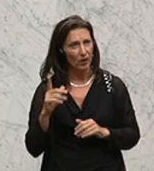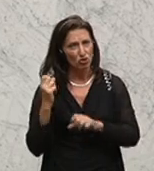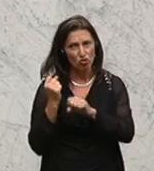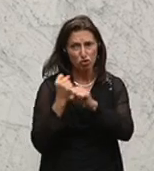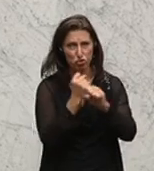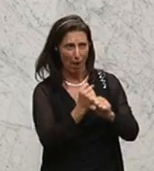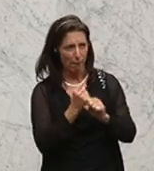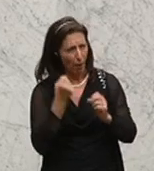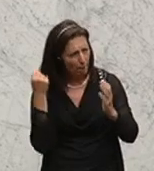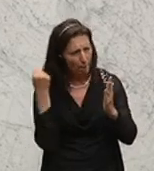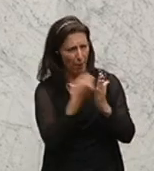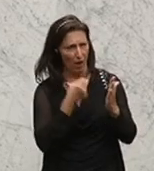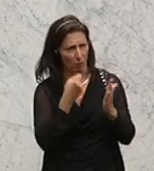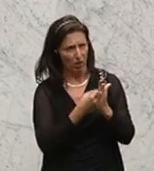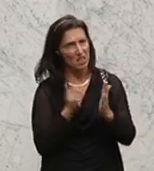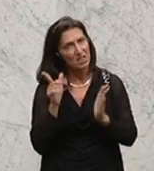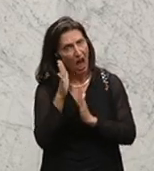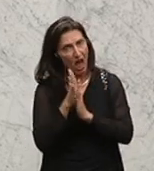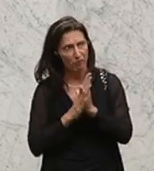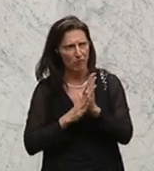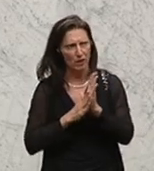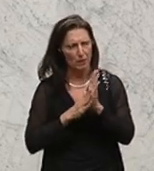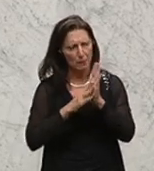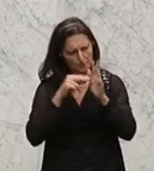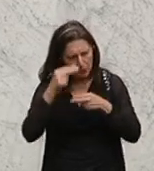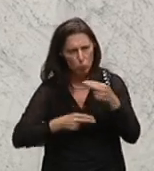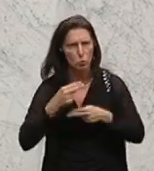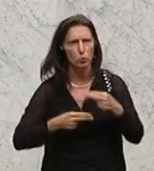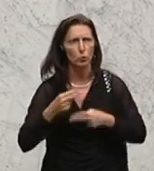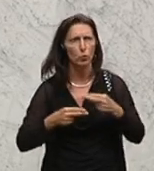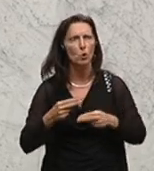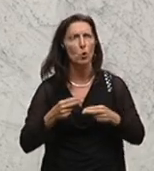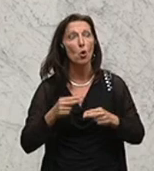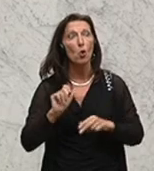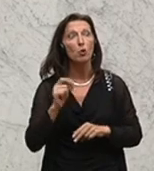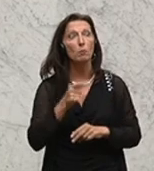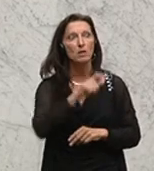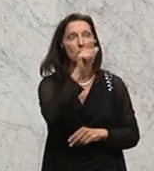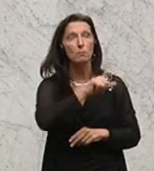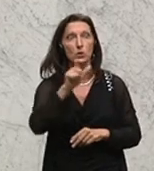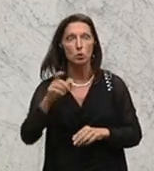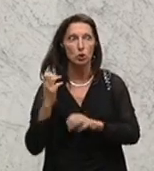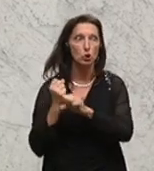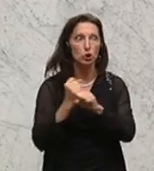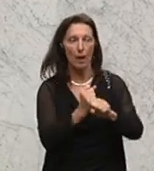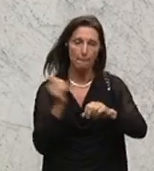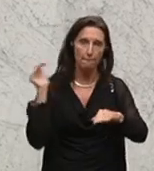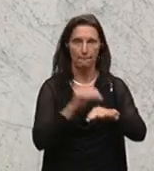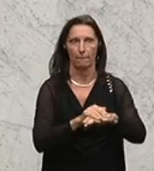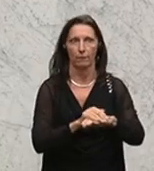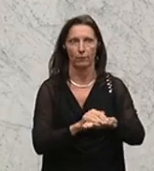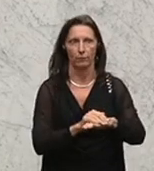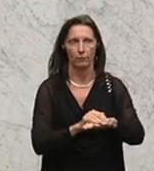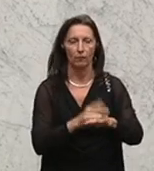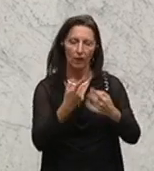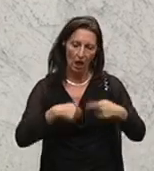Schlepper aufzunehmen, um hier vor allem die Schlepper auch dingfest zu machen. Und ich darf hier der